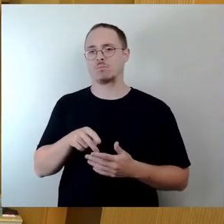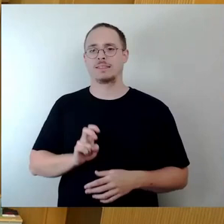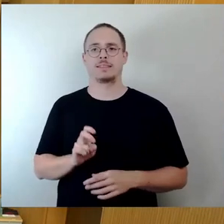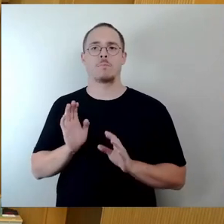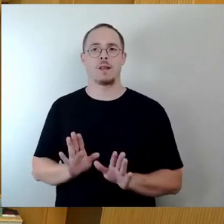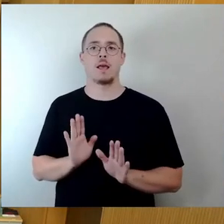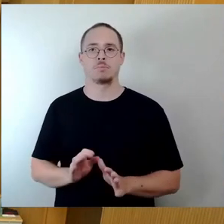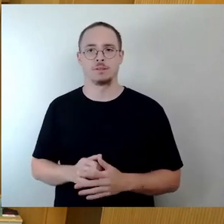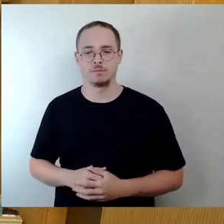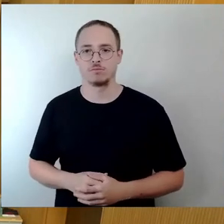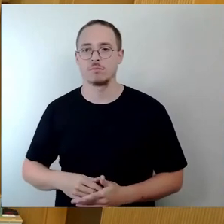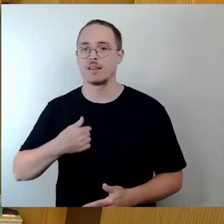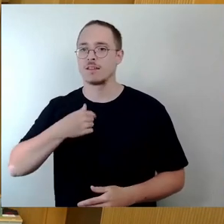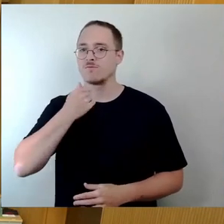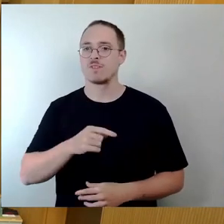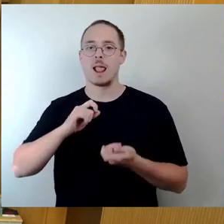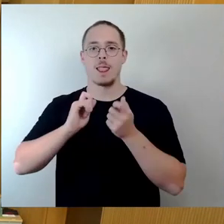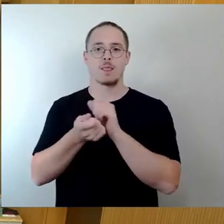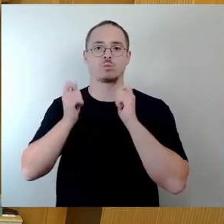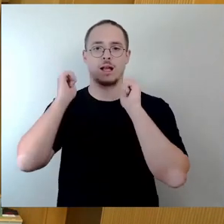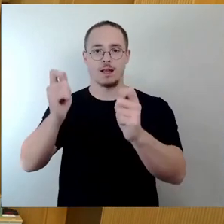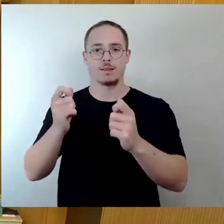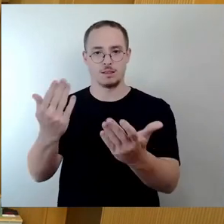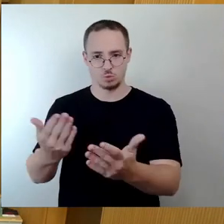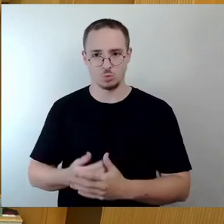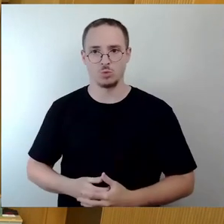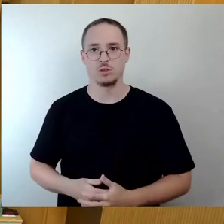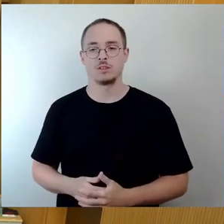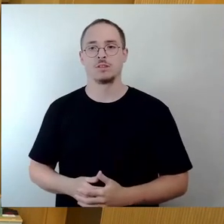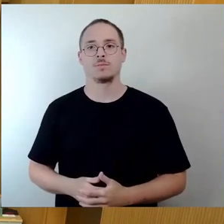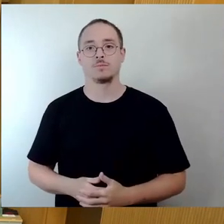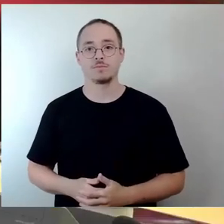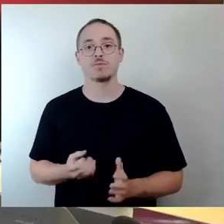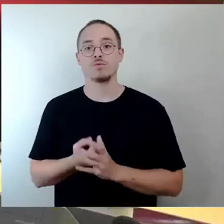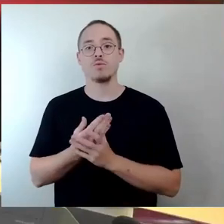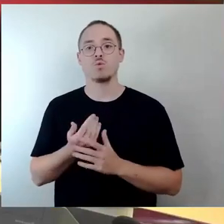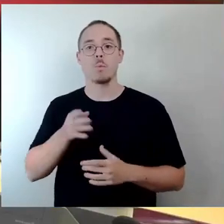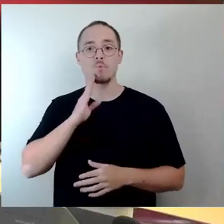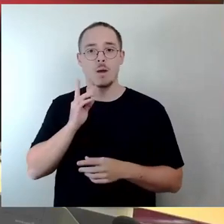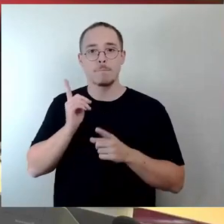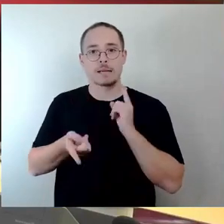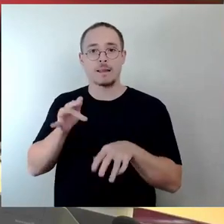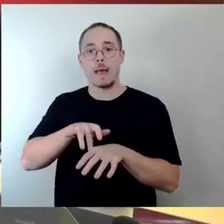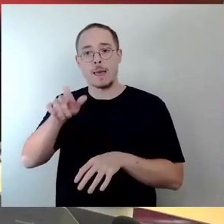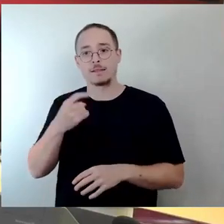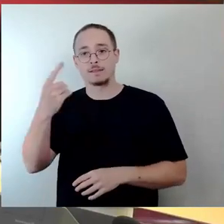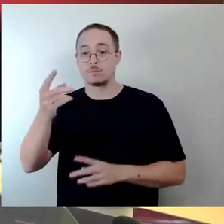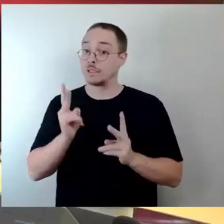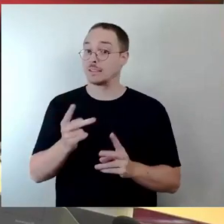will. Die Kulturbürgermeisterin hat gerade richtigerweise gesagt, dass in dem